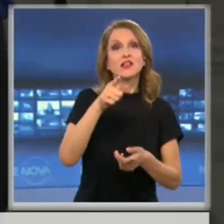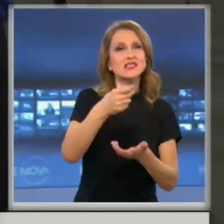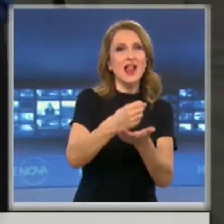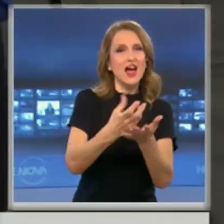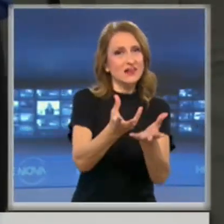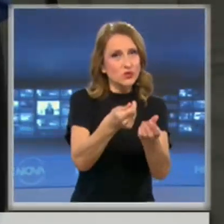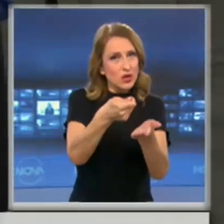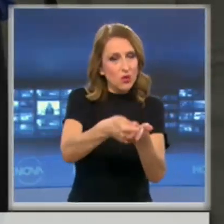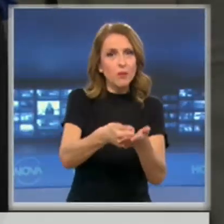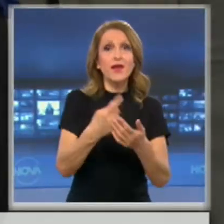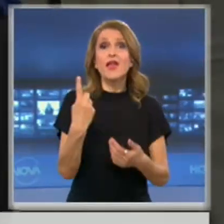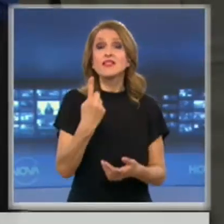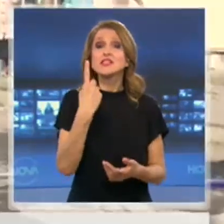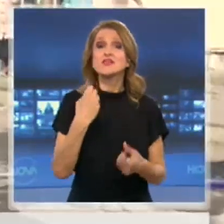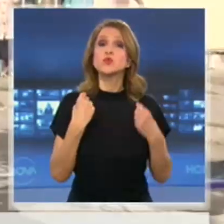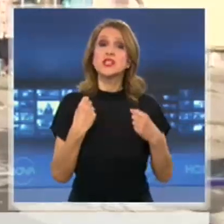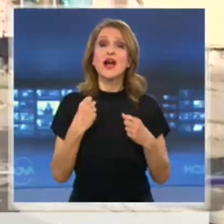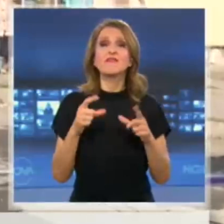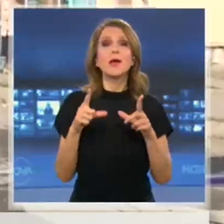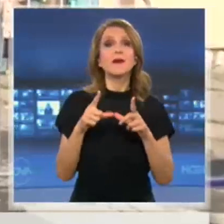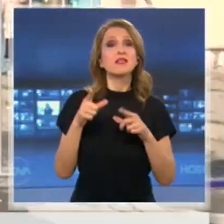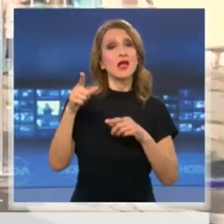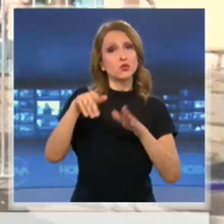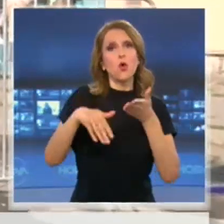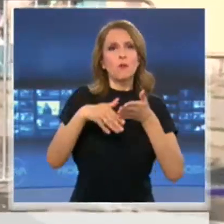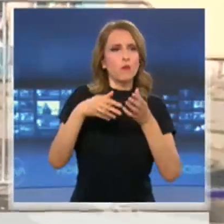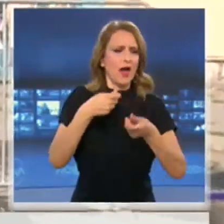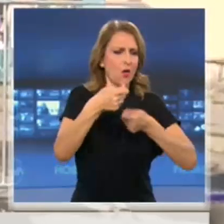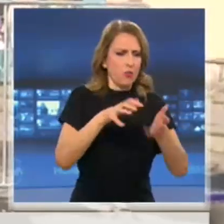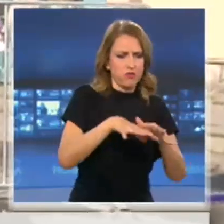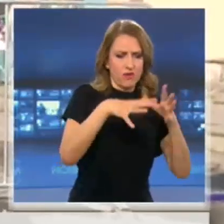единствено здравният медиатор. Здравният медиатор ще който?